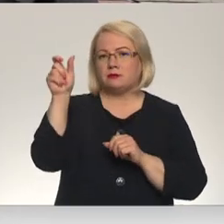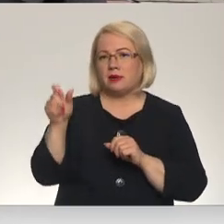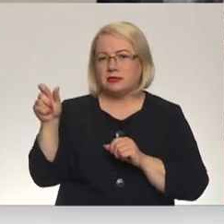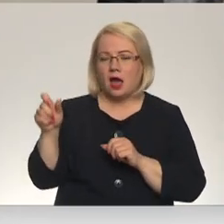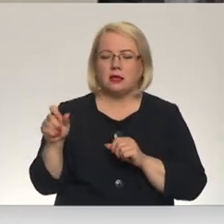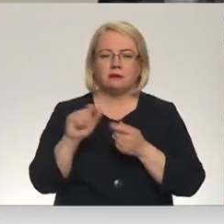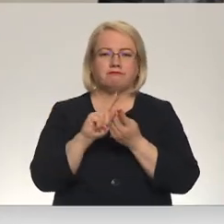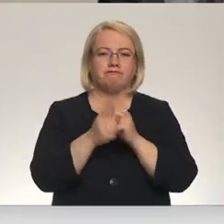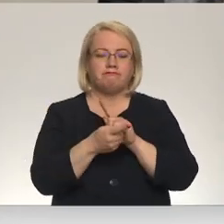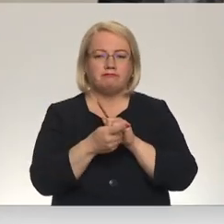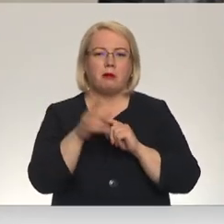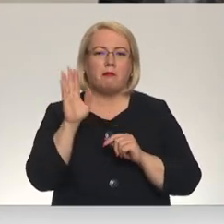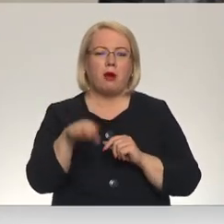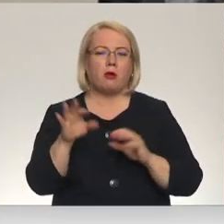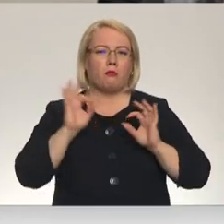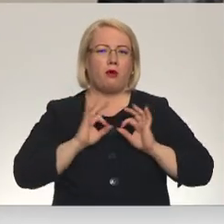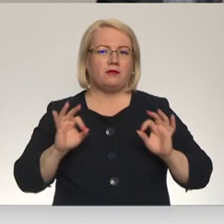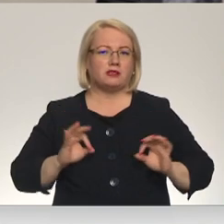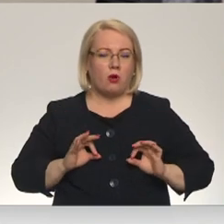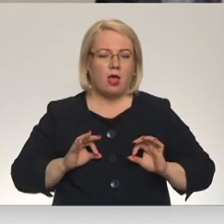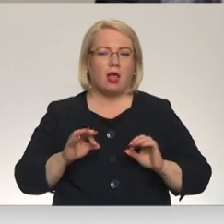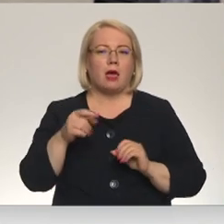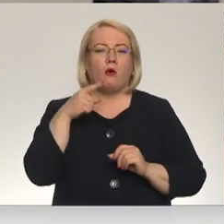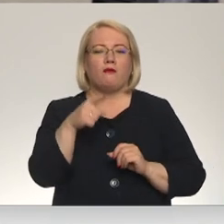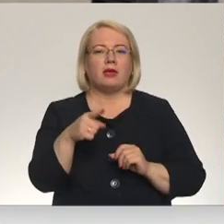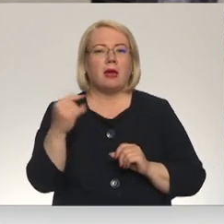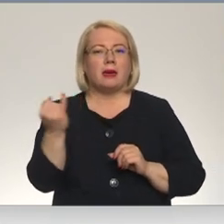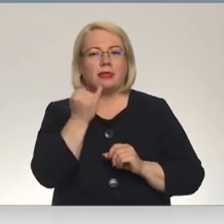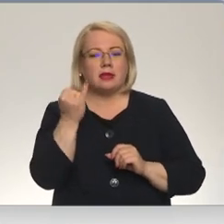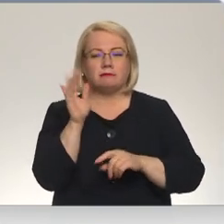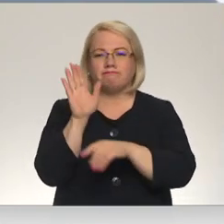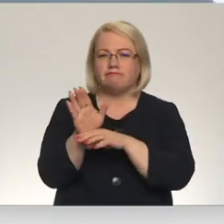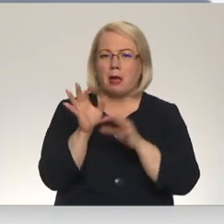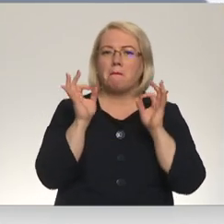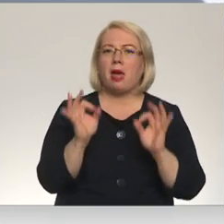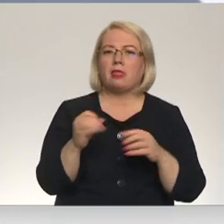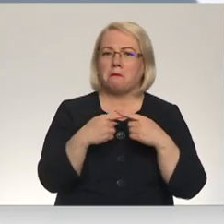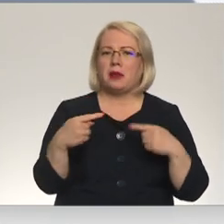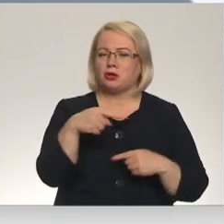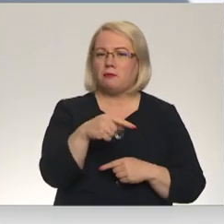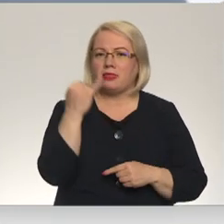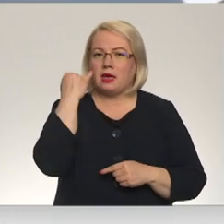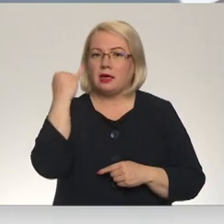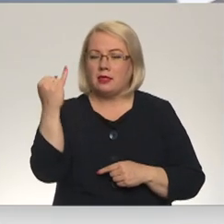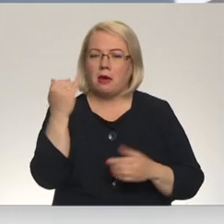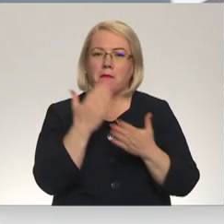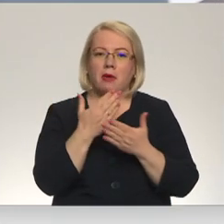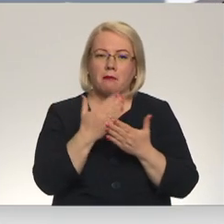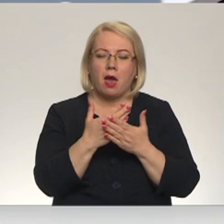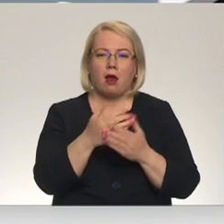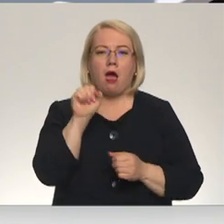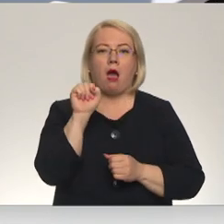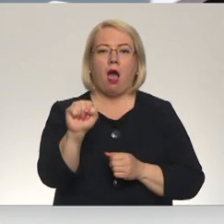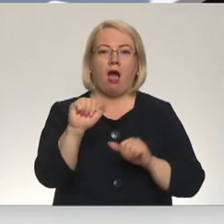profesionālajiem meļiem un ar kolorītiem stāstiem liek interesantiem uzminēt patiesu priekšmetu ideju. Piemēram, vai neliels A